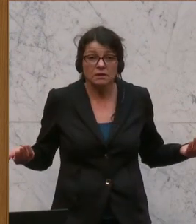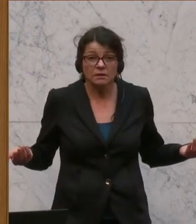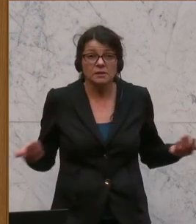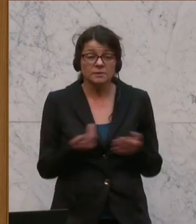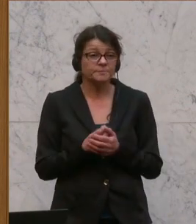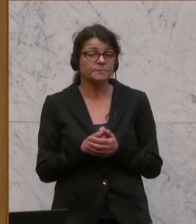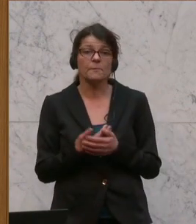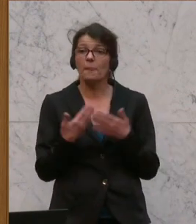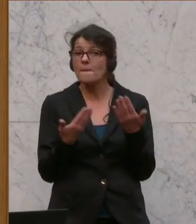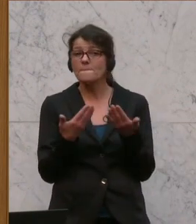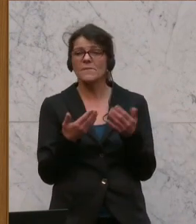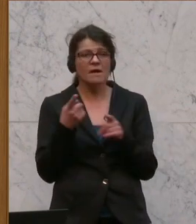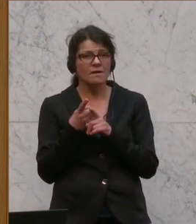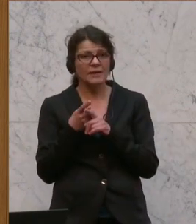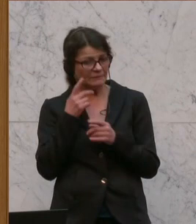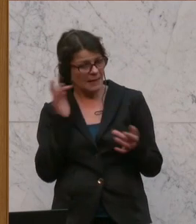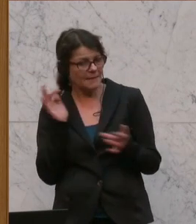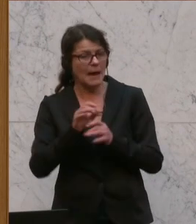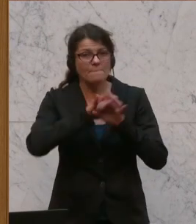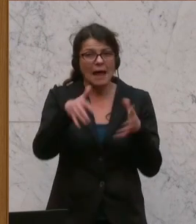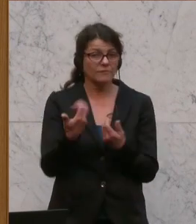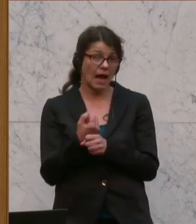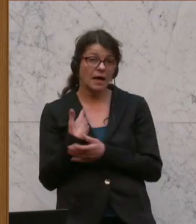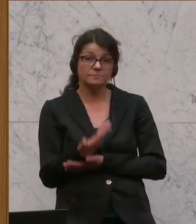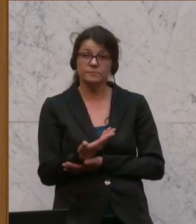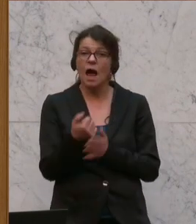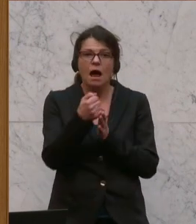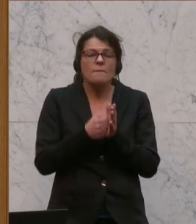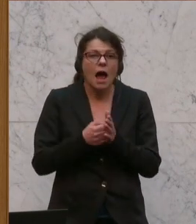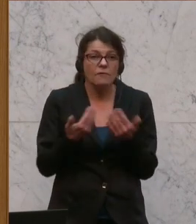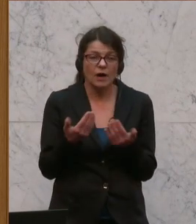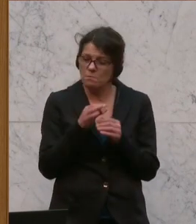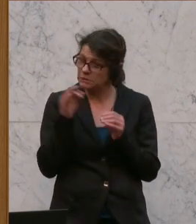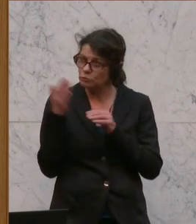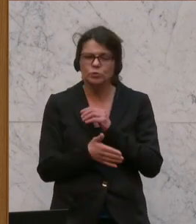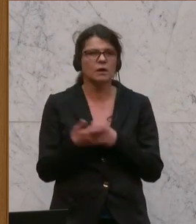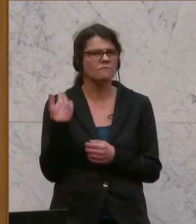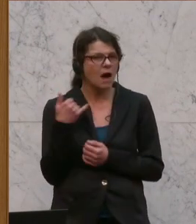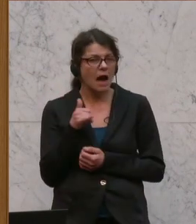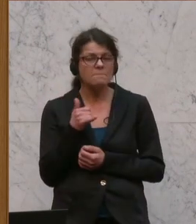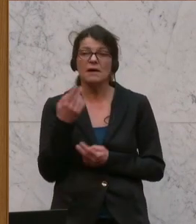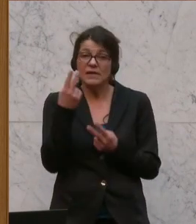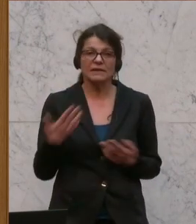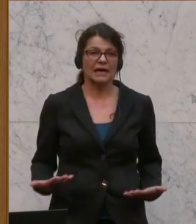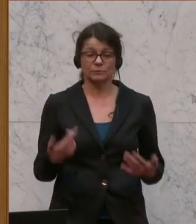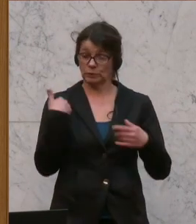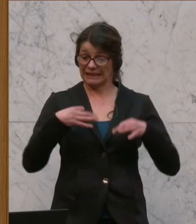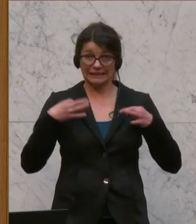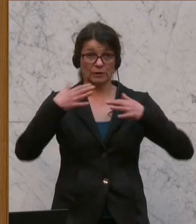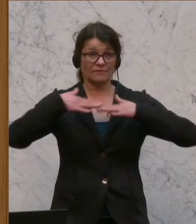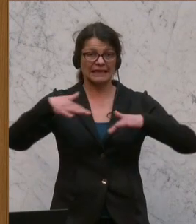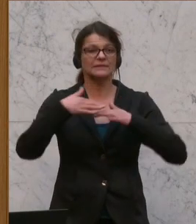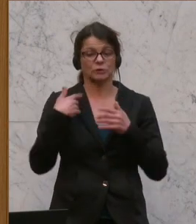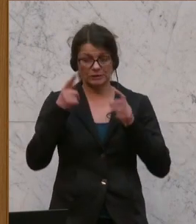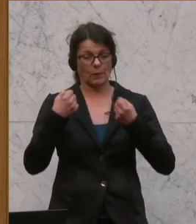in der Bekämpfung der Pandemie. Es ist zu Anfang und bis zum Schluss immer darum gegangen, unser Gesundheitswesen vor dem